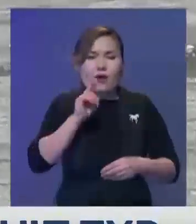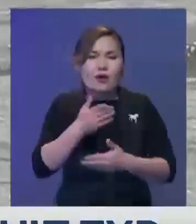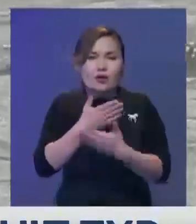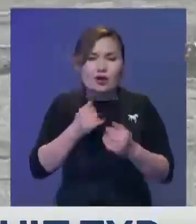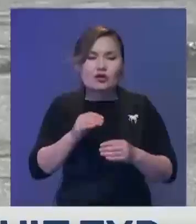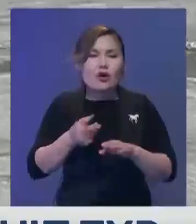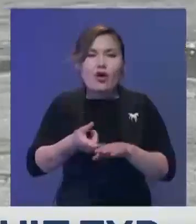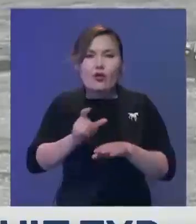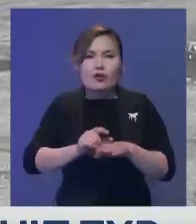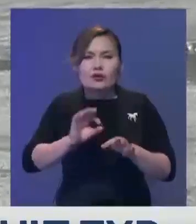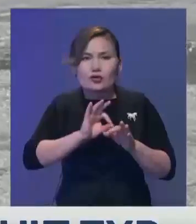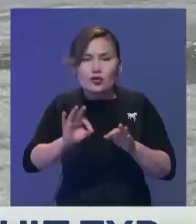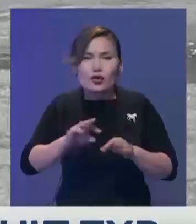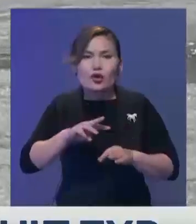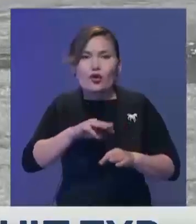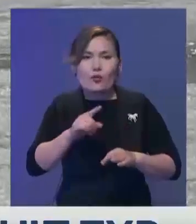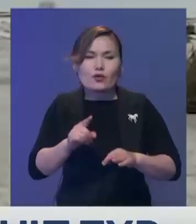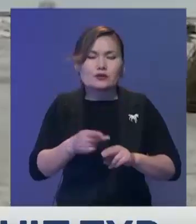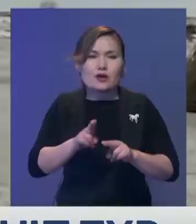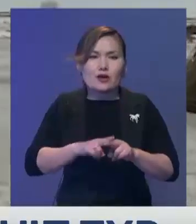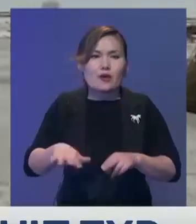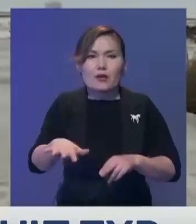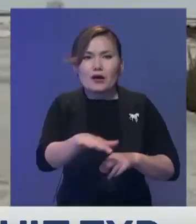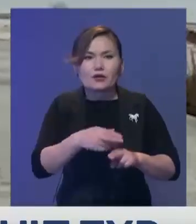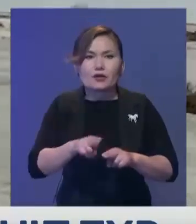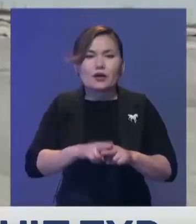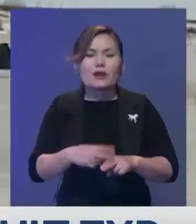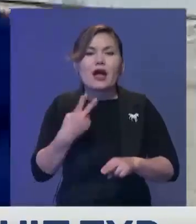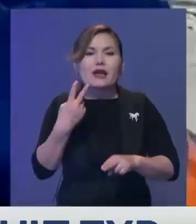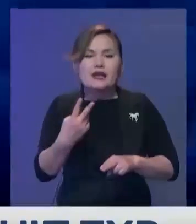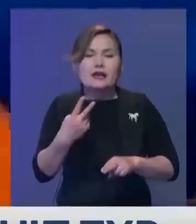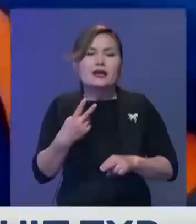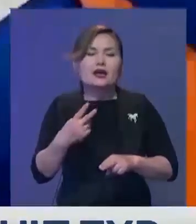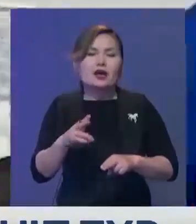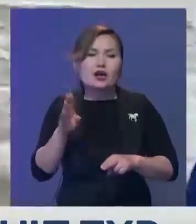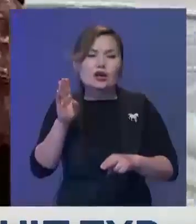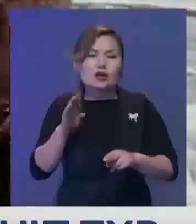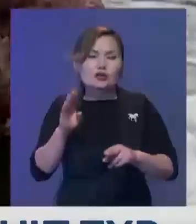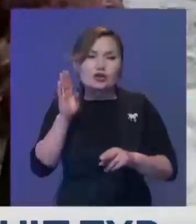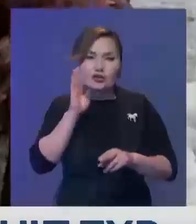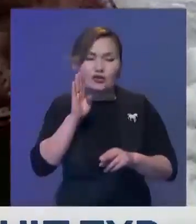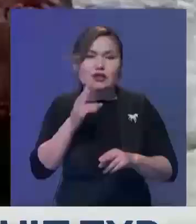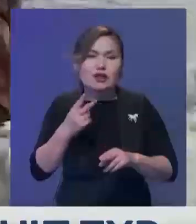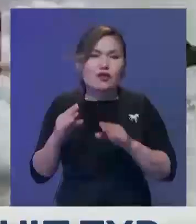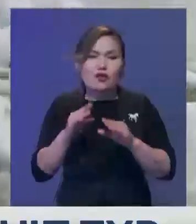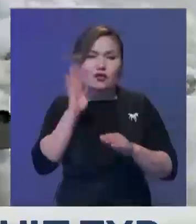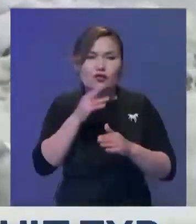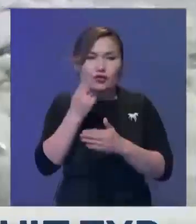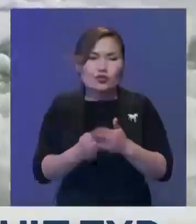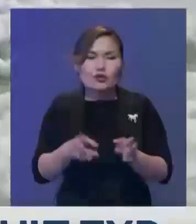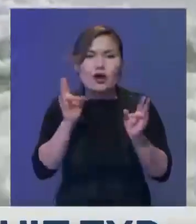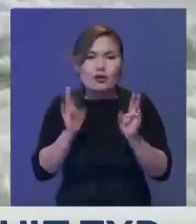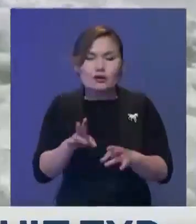салдарынан ағжайы ғауданында қана алдың үсімен өтпек болған екі көлік суға түсіп кетті. Адамдар зардап шекпеді.